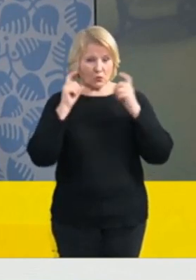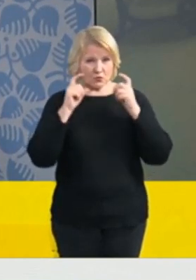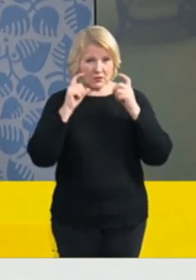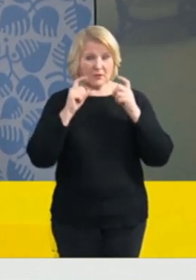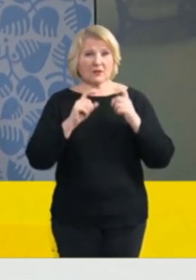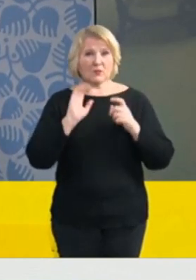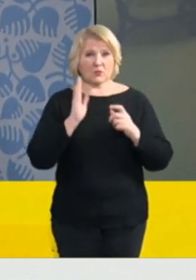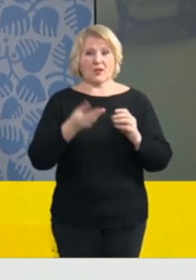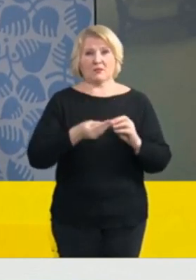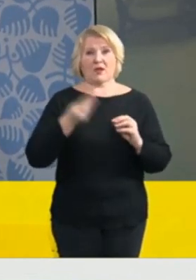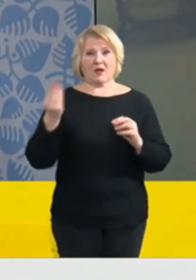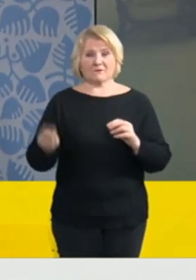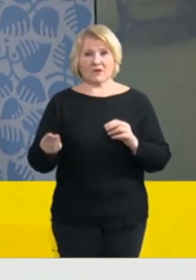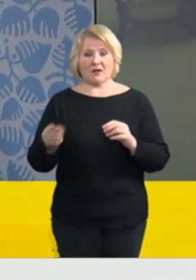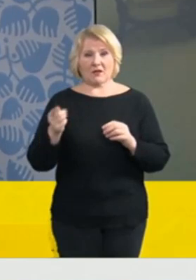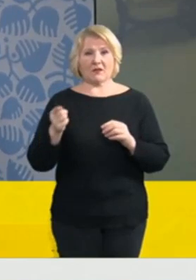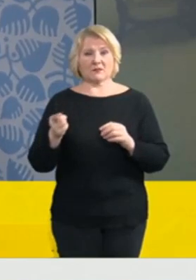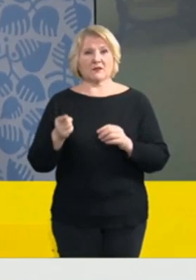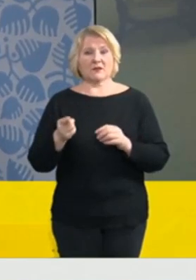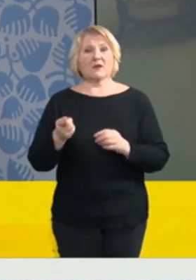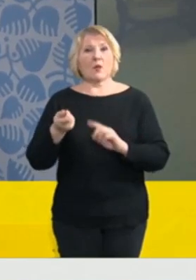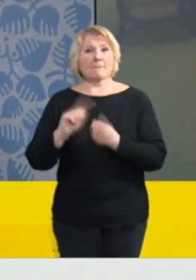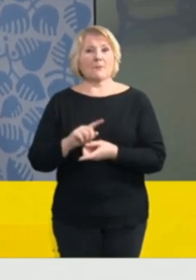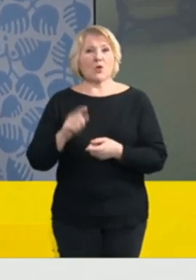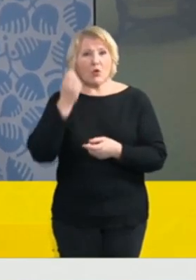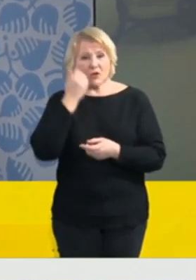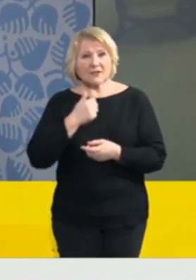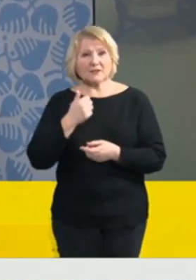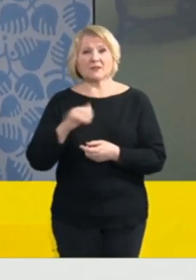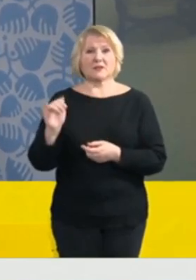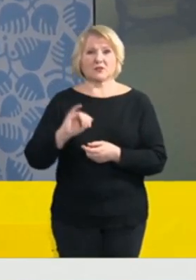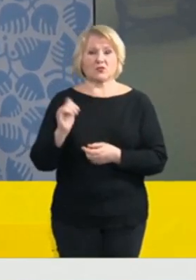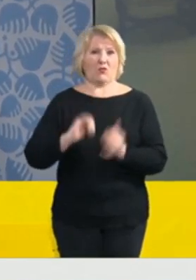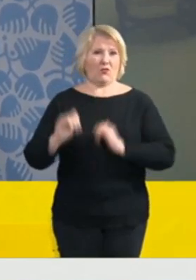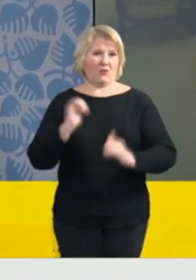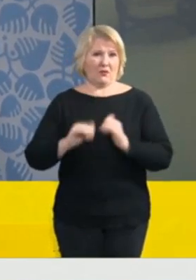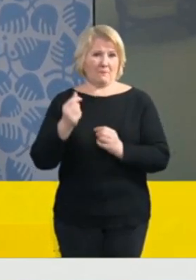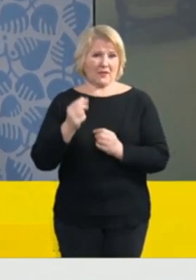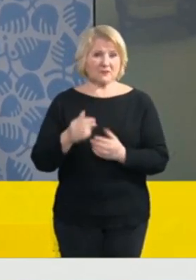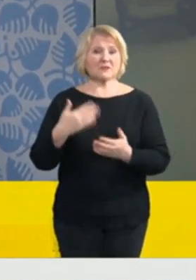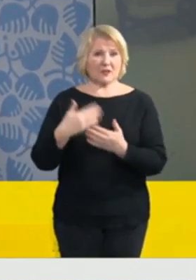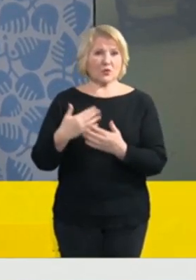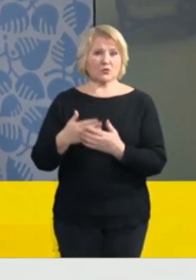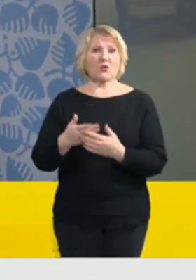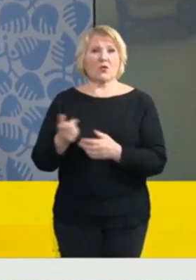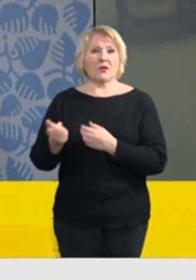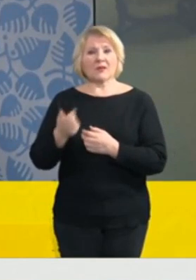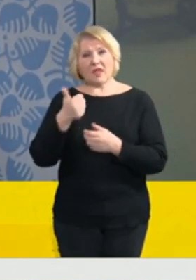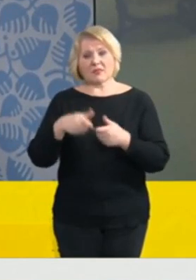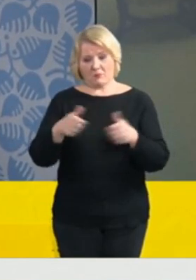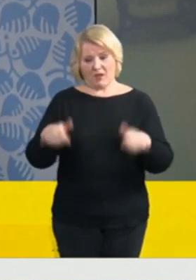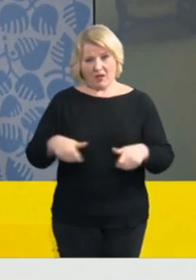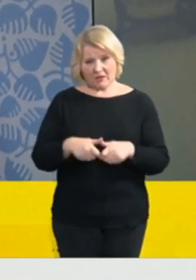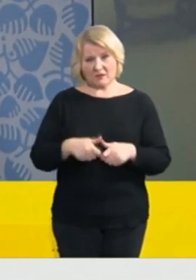tímto způsobem. Je to pro ty lidi, kteří jsou takto definováni, jedno balení těch roušek, takže 50